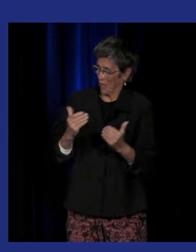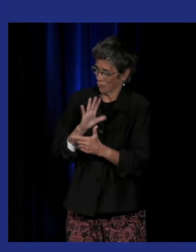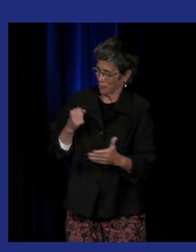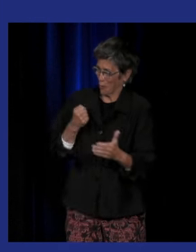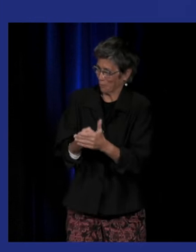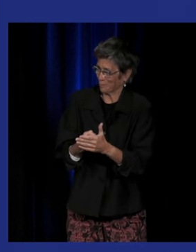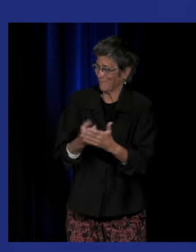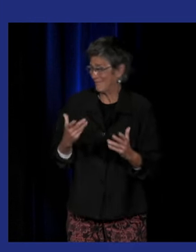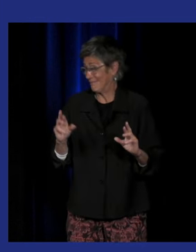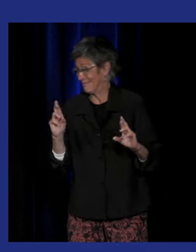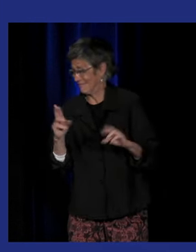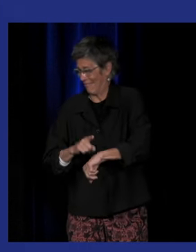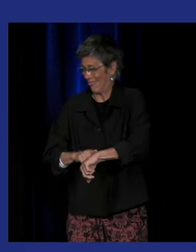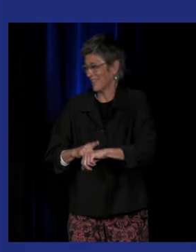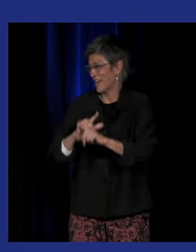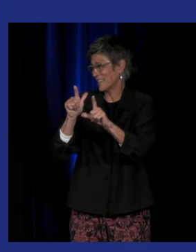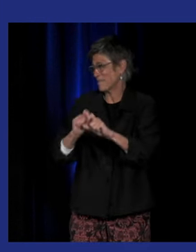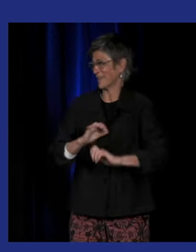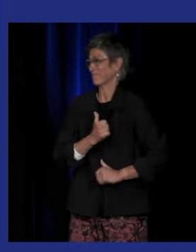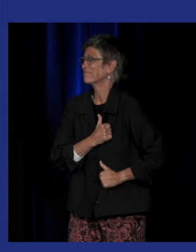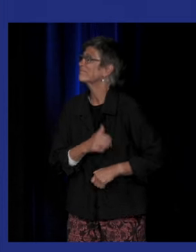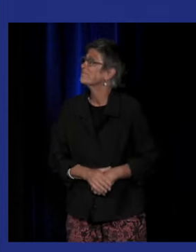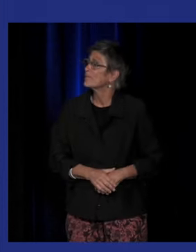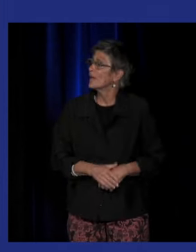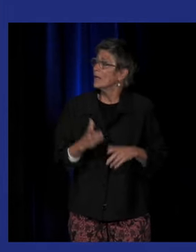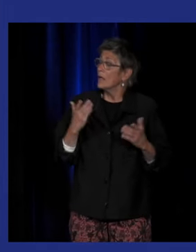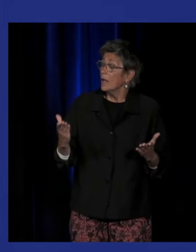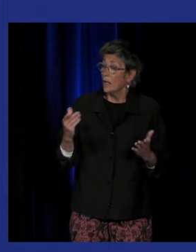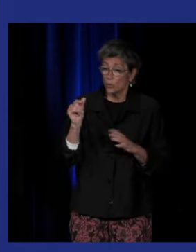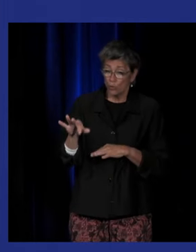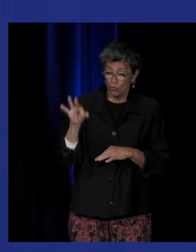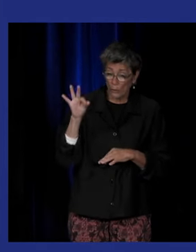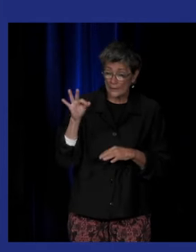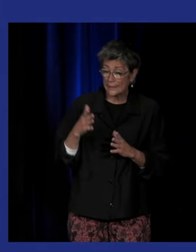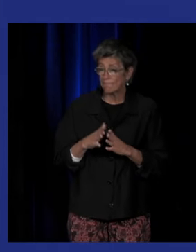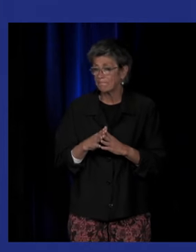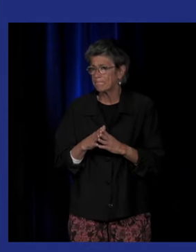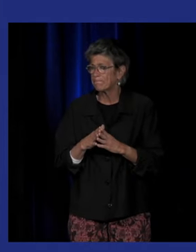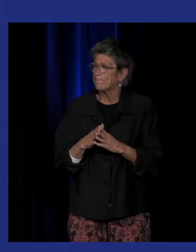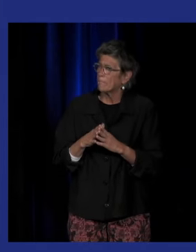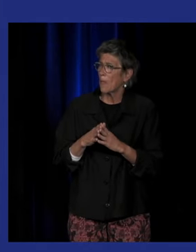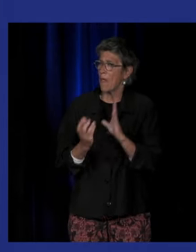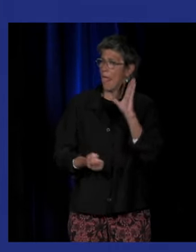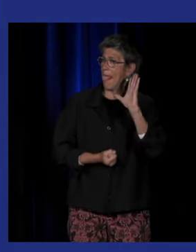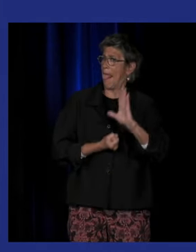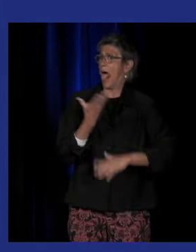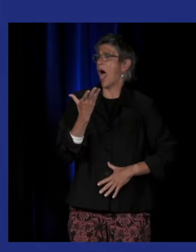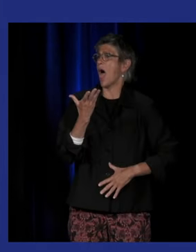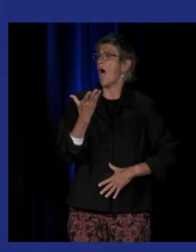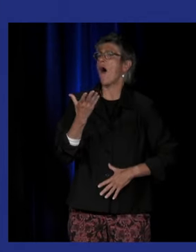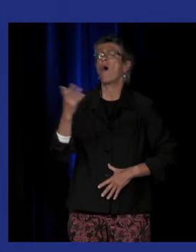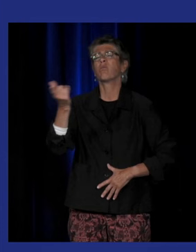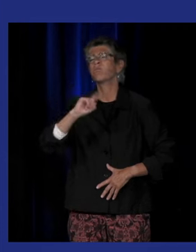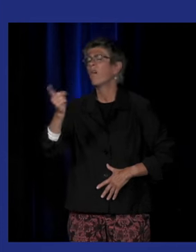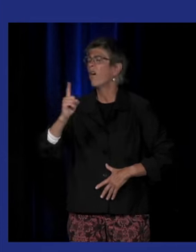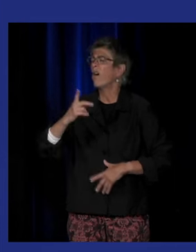à tenir dans le temps. Alors, nous avons choisi d'utiliser l'art, pas pour faire une